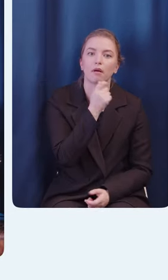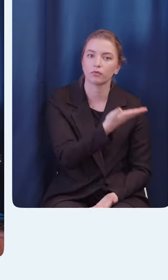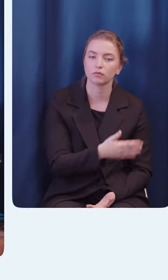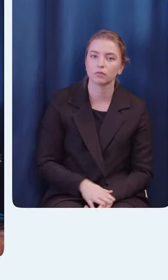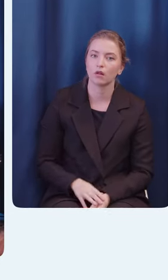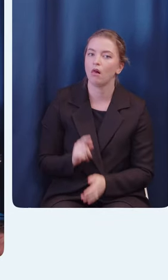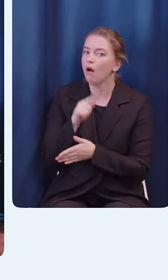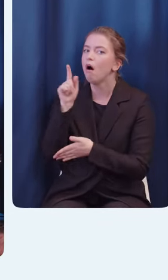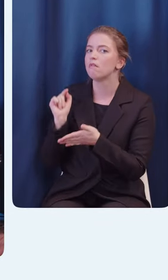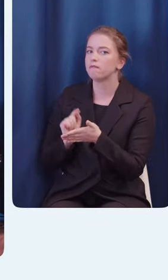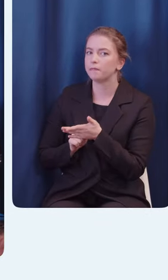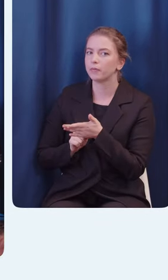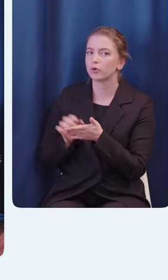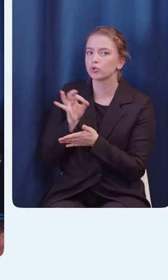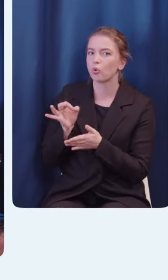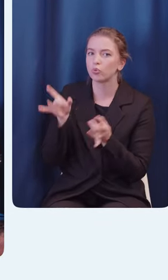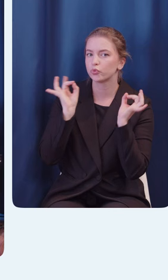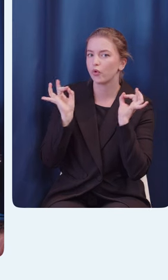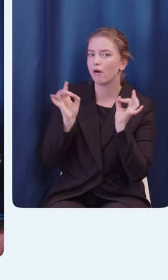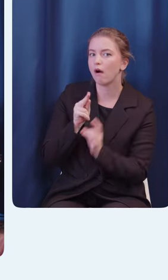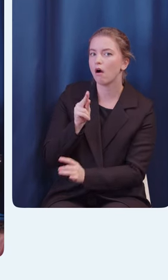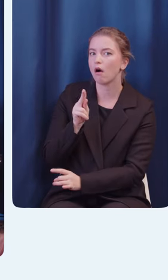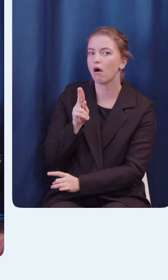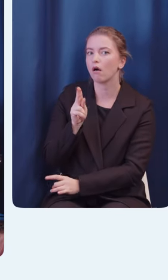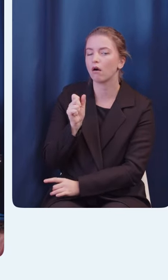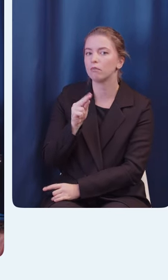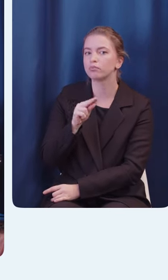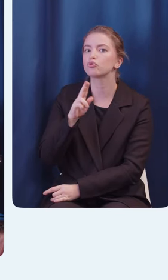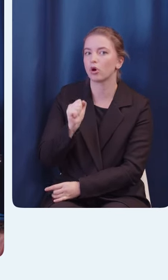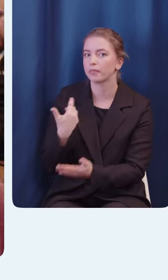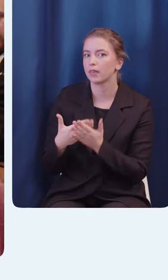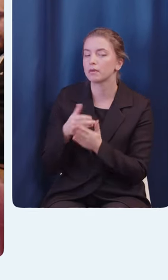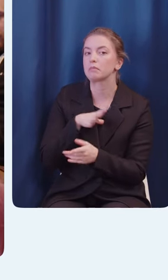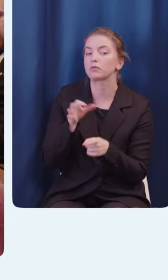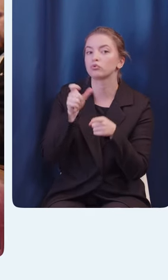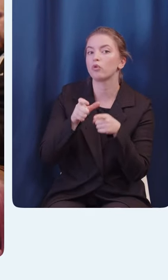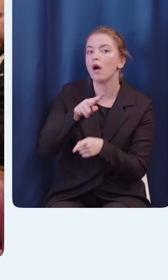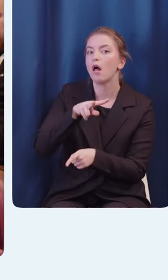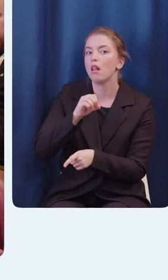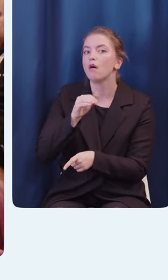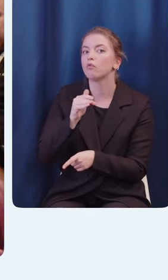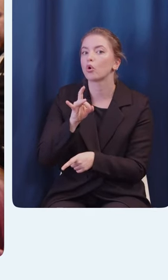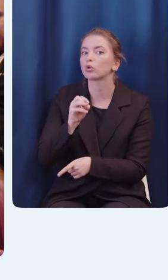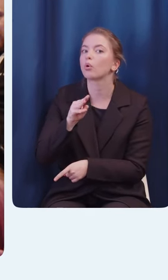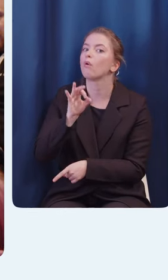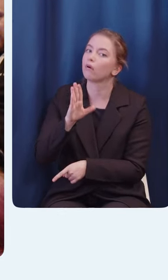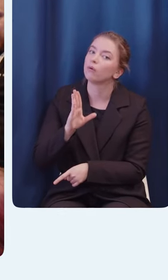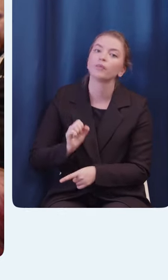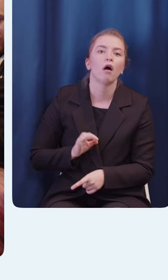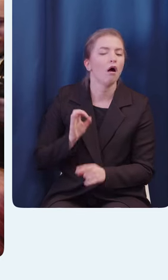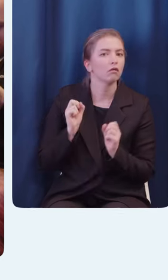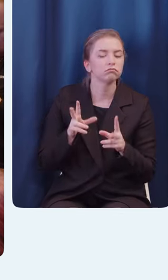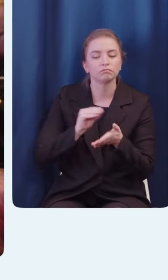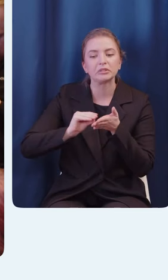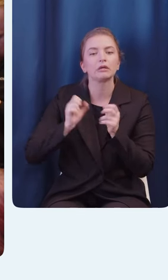Вопрос по звуковой капче. Например, было слово Лефортова. Насколько понять, что принято будет Лефортова с большой буквы, с маленькой буквы? То есть